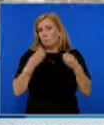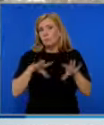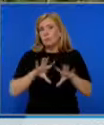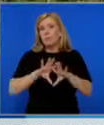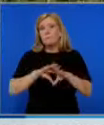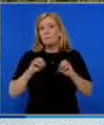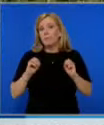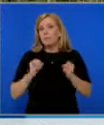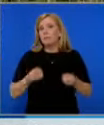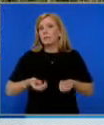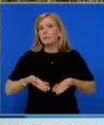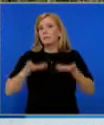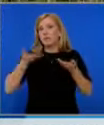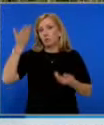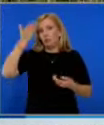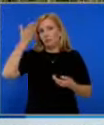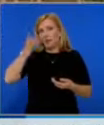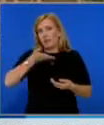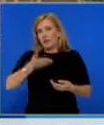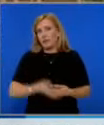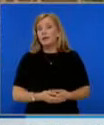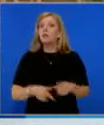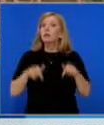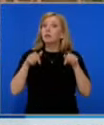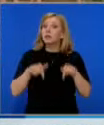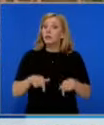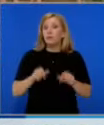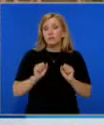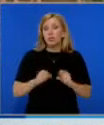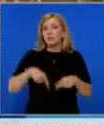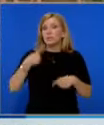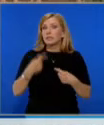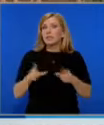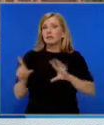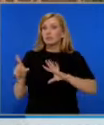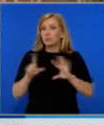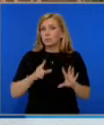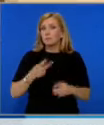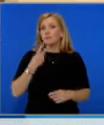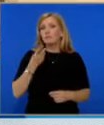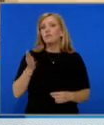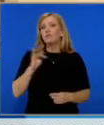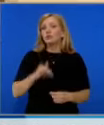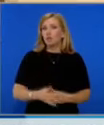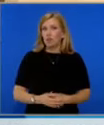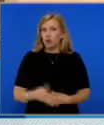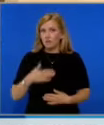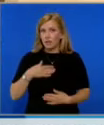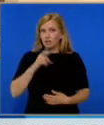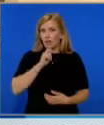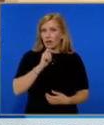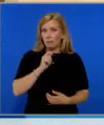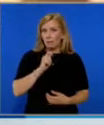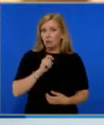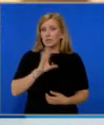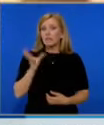повдигнати обвинения. Очаква се обаче това да се случи следващата седмица. Вижте още детайли в репортажа, който